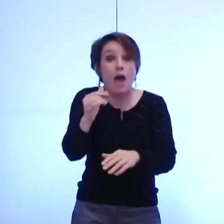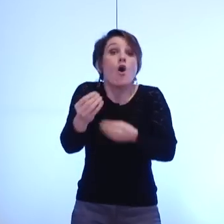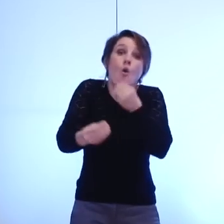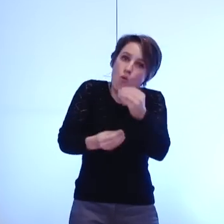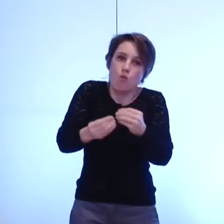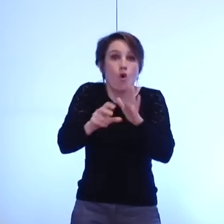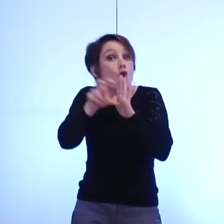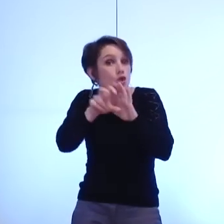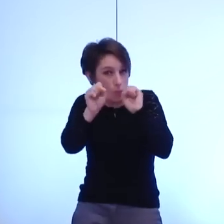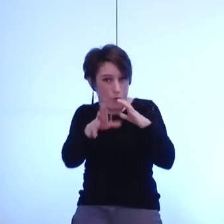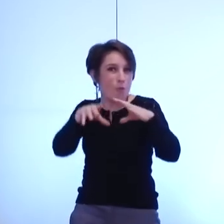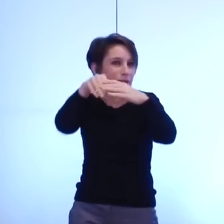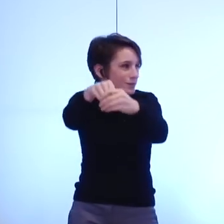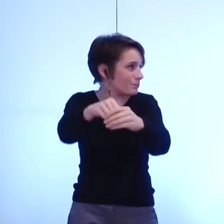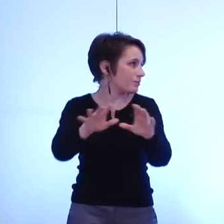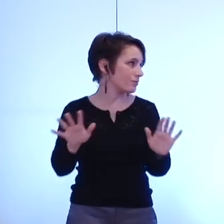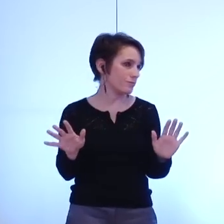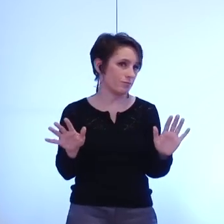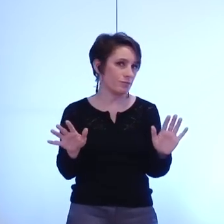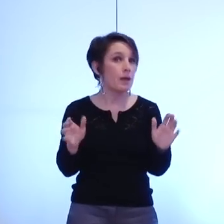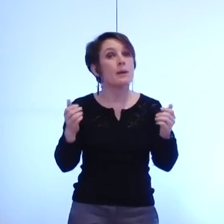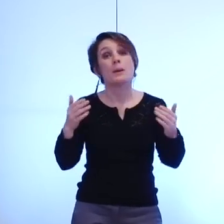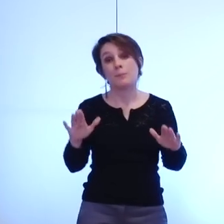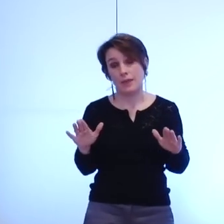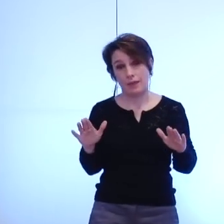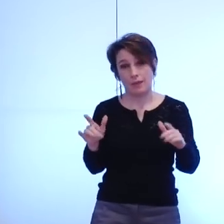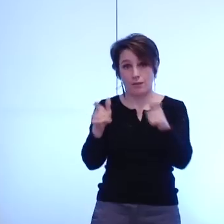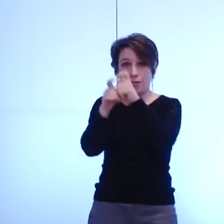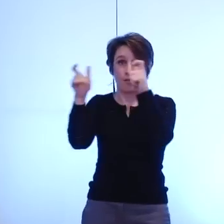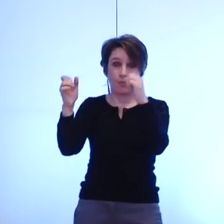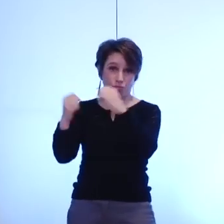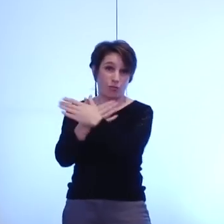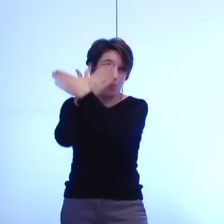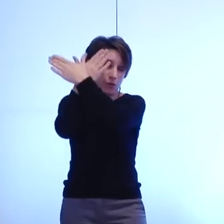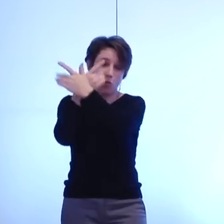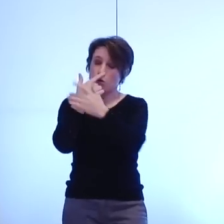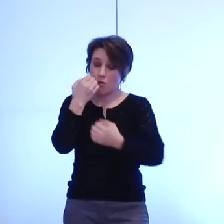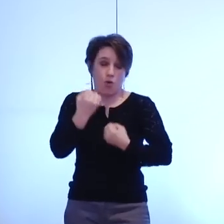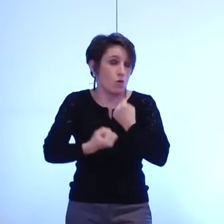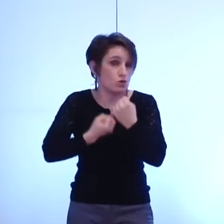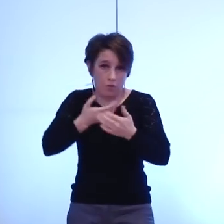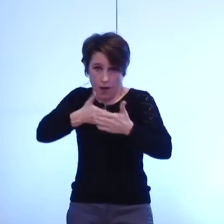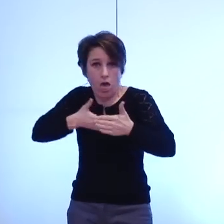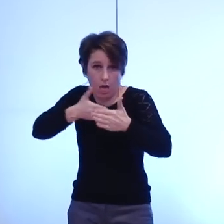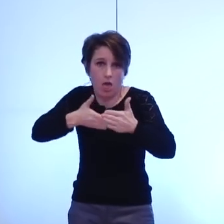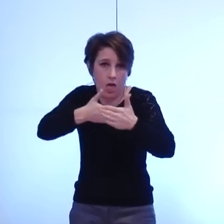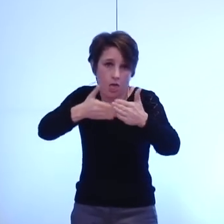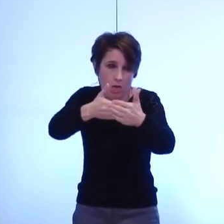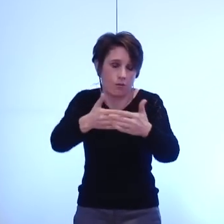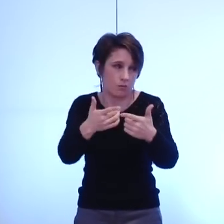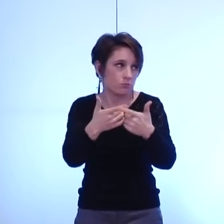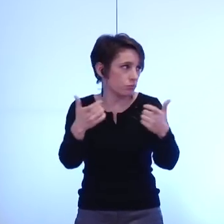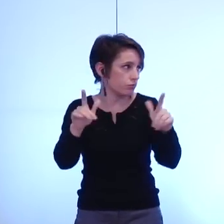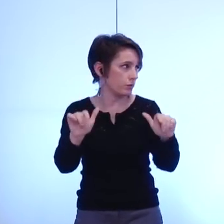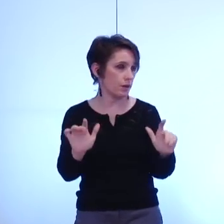mais notre métropole souffre de plusieurs handicaps et le niveau d'intégration